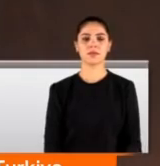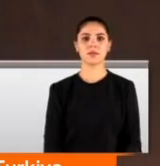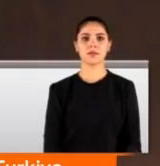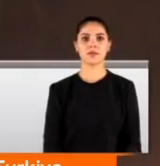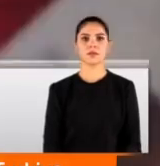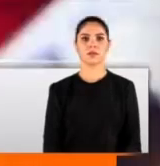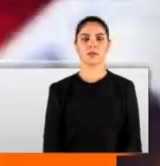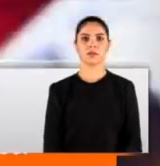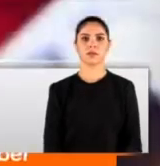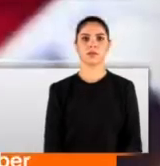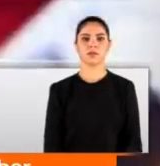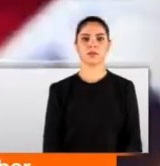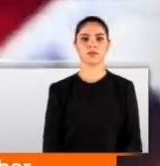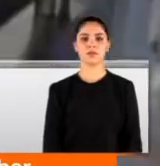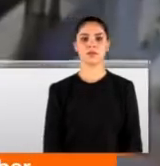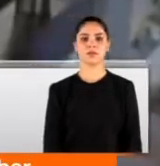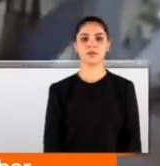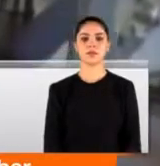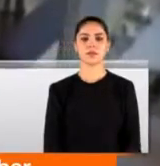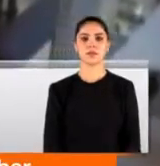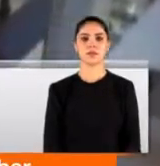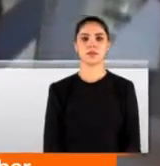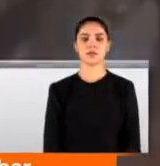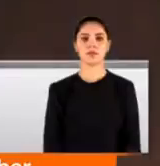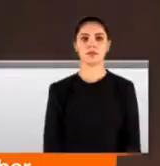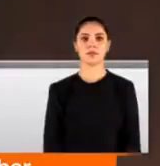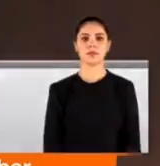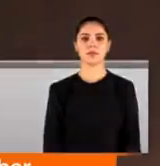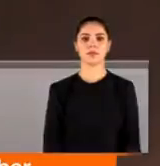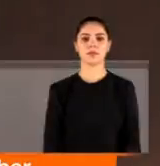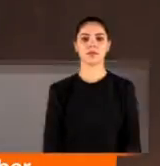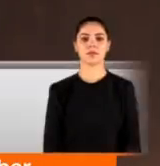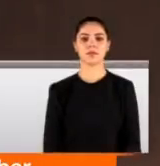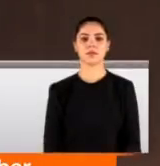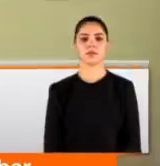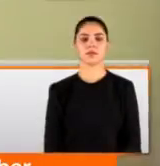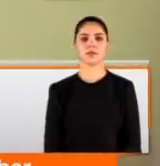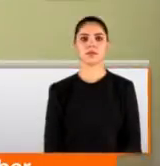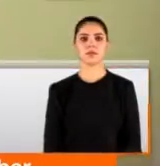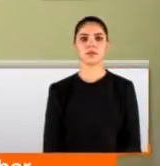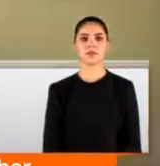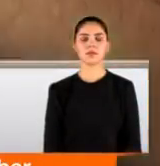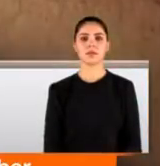düşüncesindeyiz. En geç Nisan ayında uygulama seviyesine getirmiş olmayı planlıyoruz.